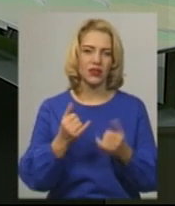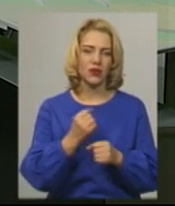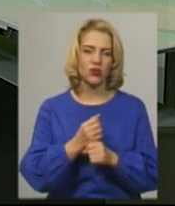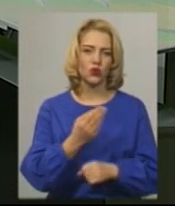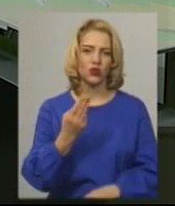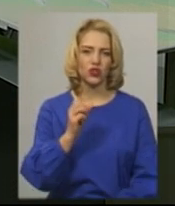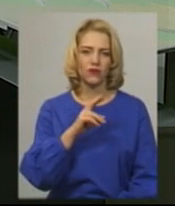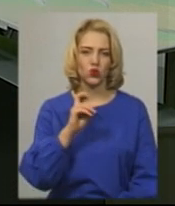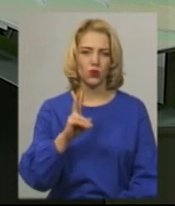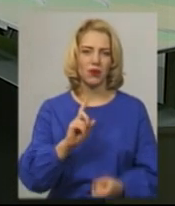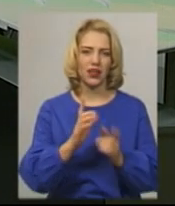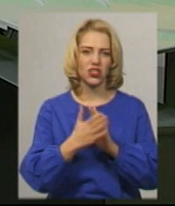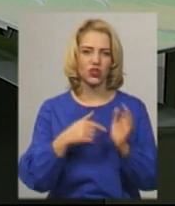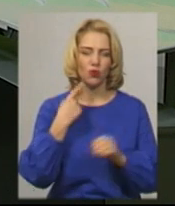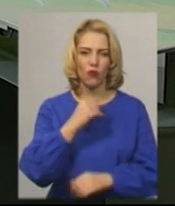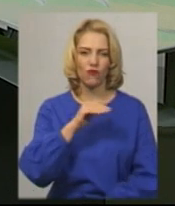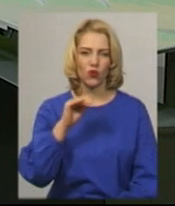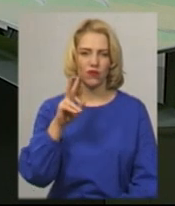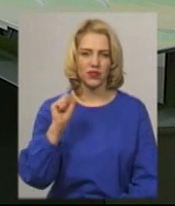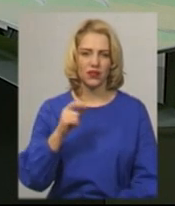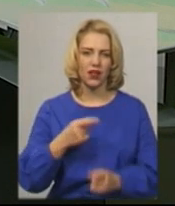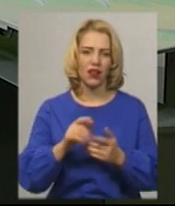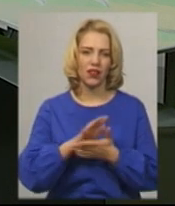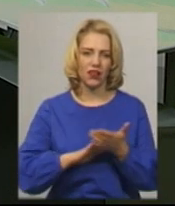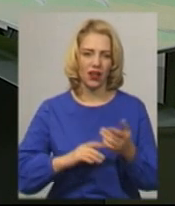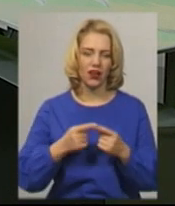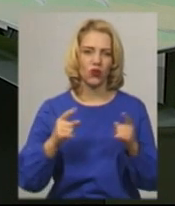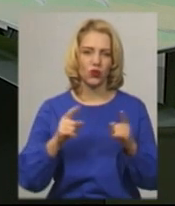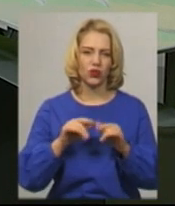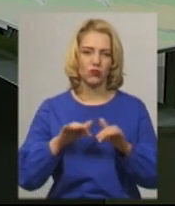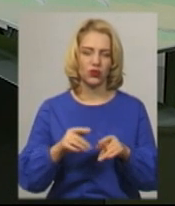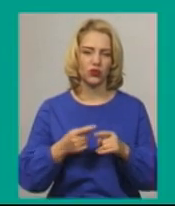жест умову перекладає Оксана Фіновська. Далі коротко про головні події сьогодні.